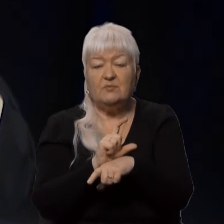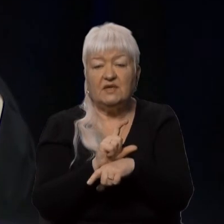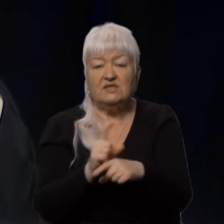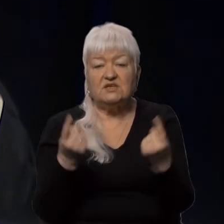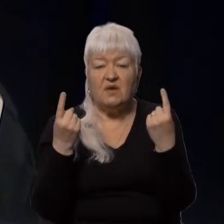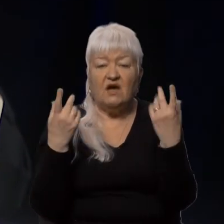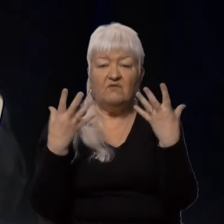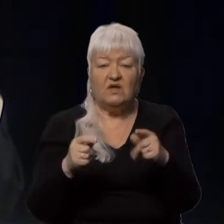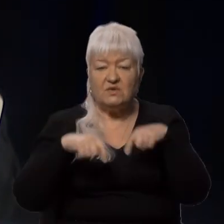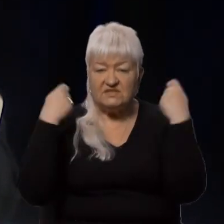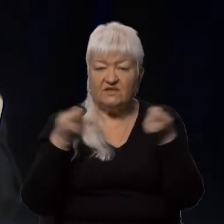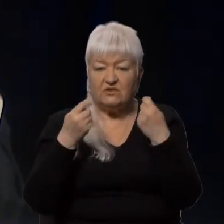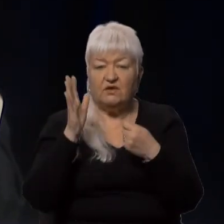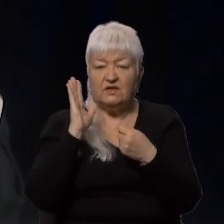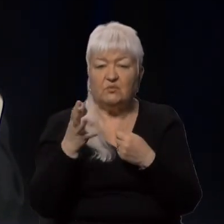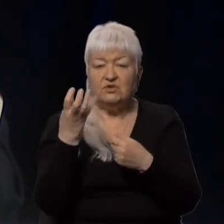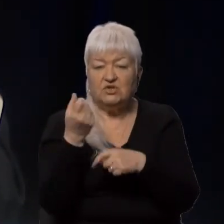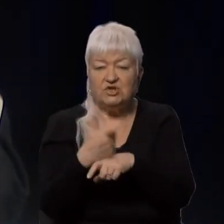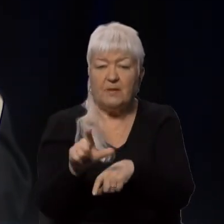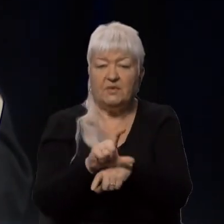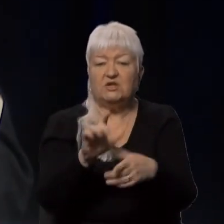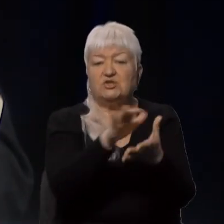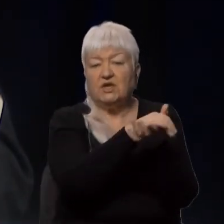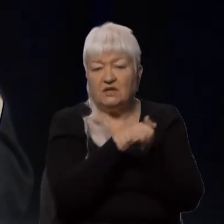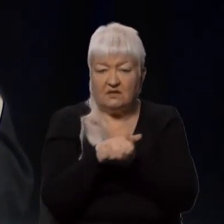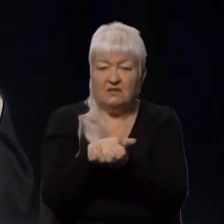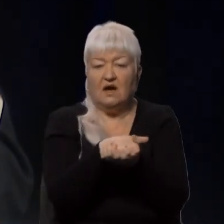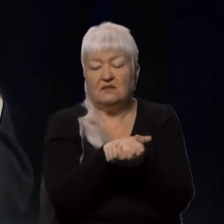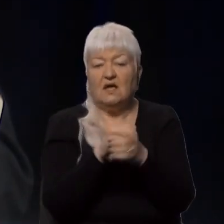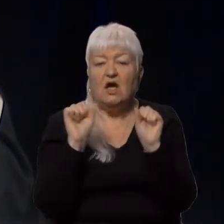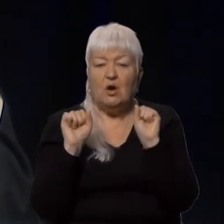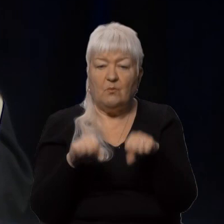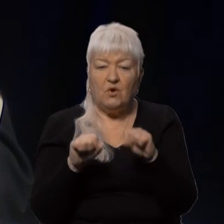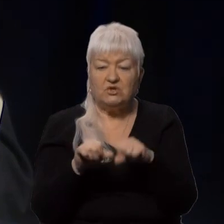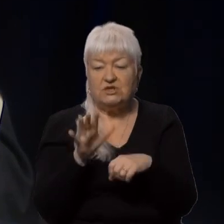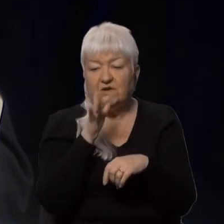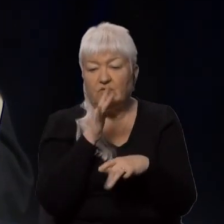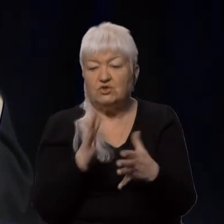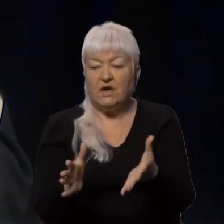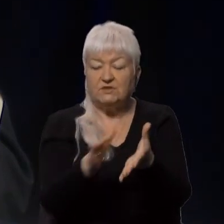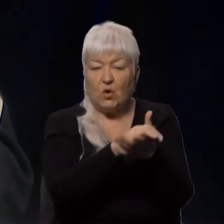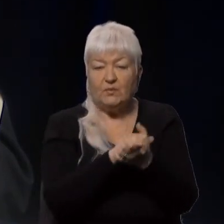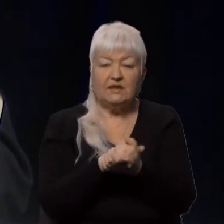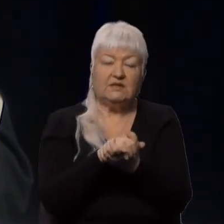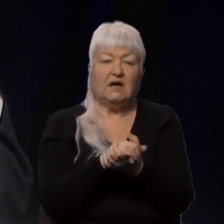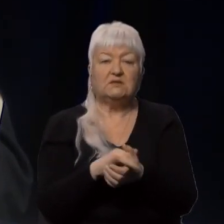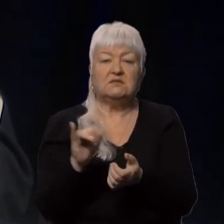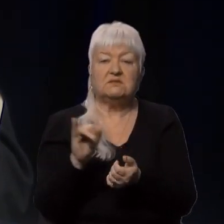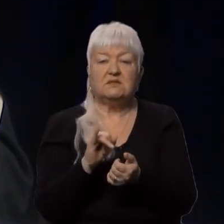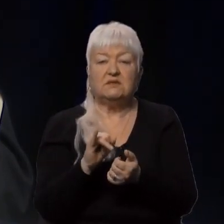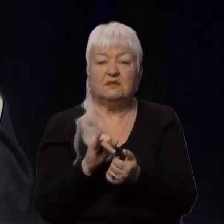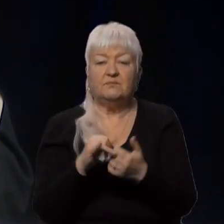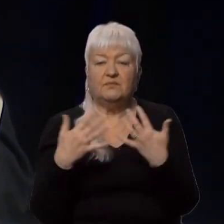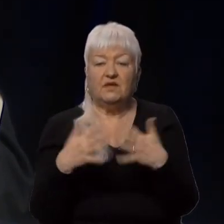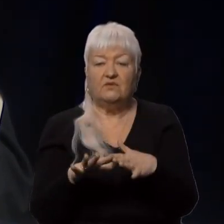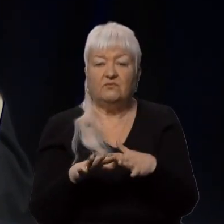святкуванням буде ще більше єднання, можливо, час об'єднатися і вже